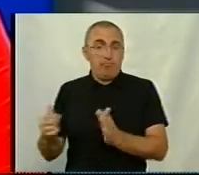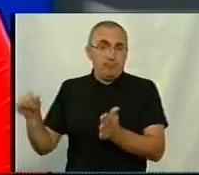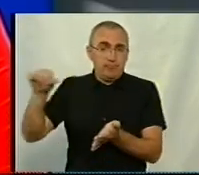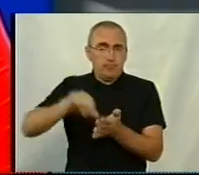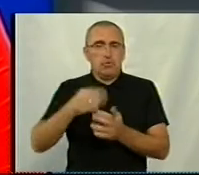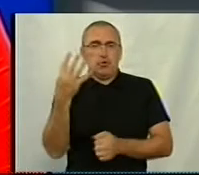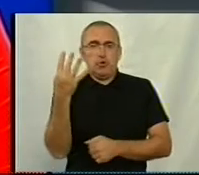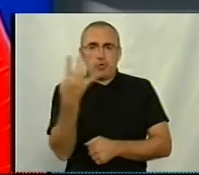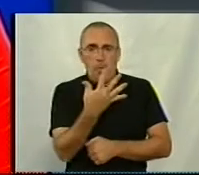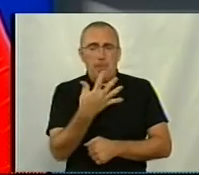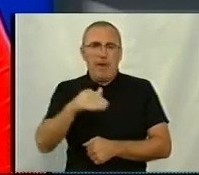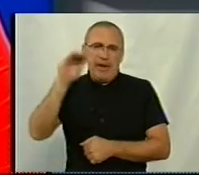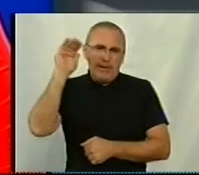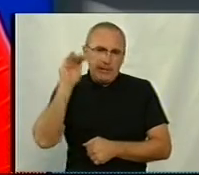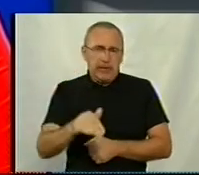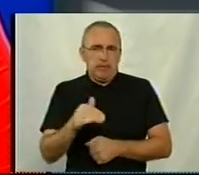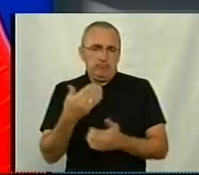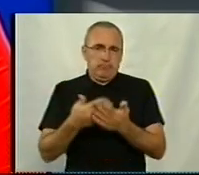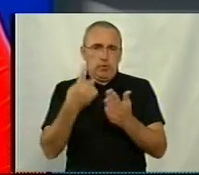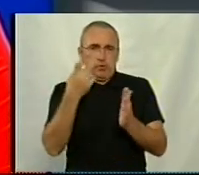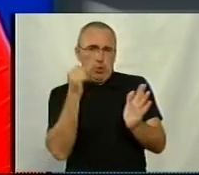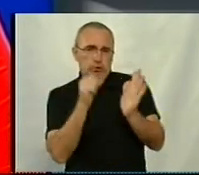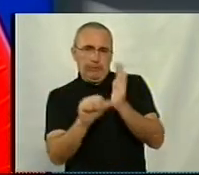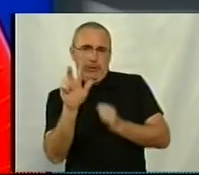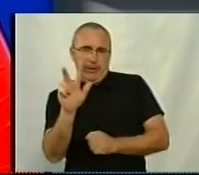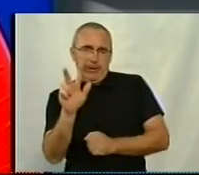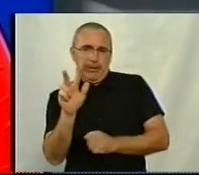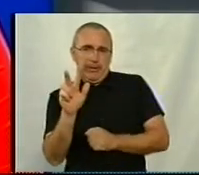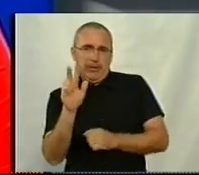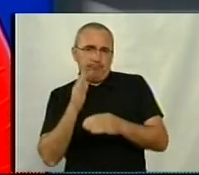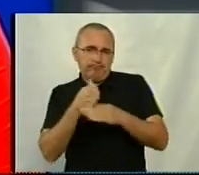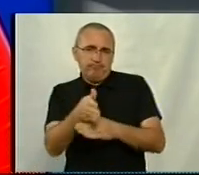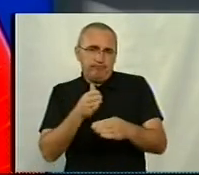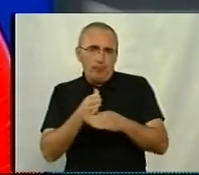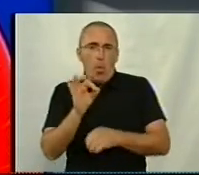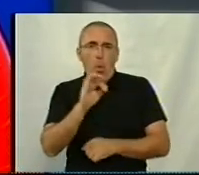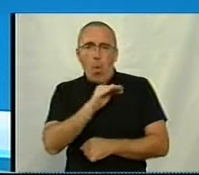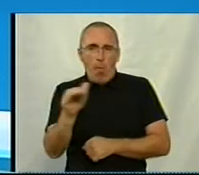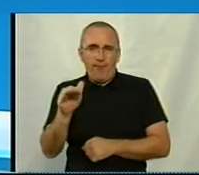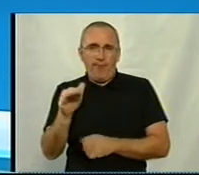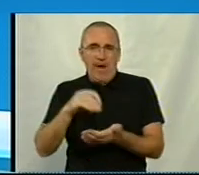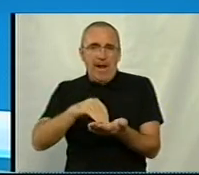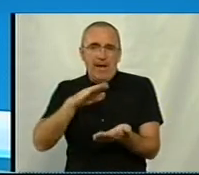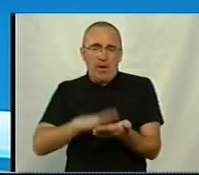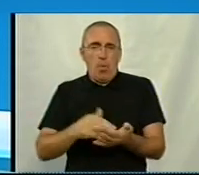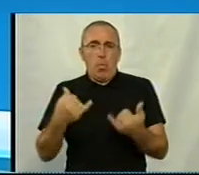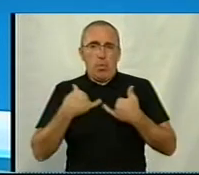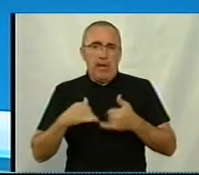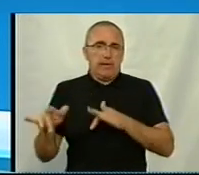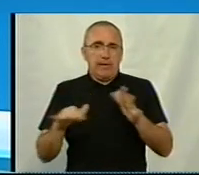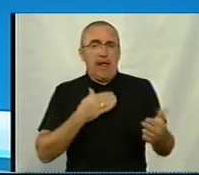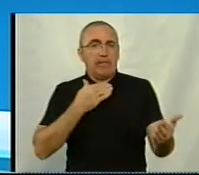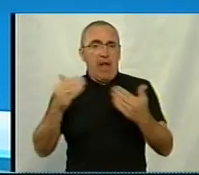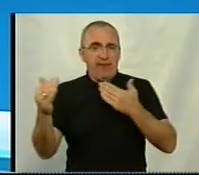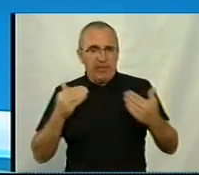45 тисяч, якщо бути точно, 163 відвідувача. Це за офіційною реєстрацією, яка у нас діє на